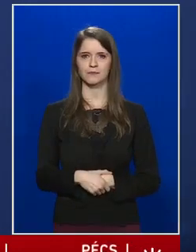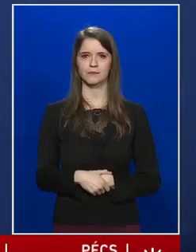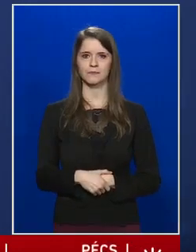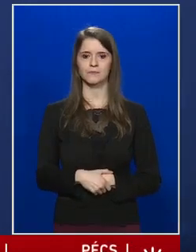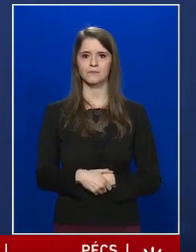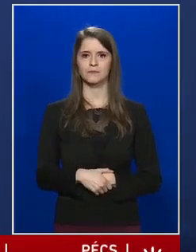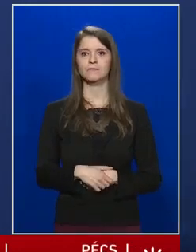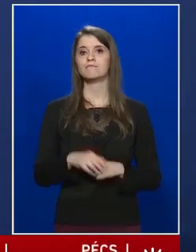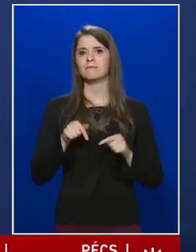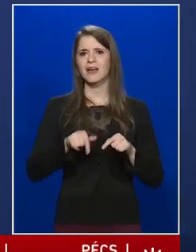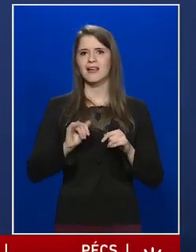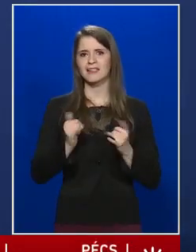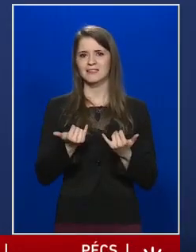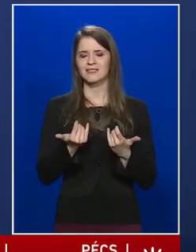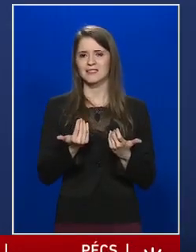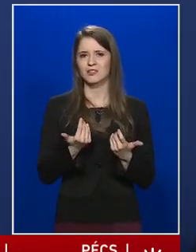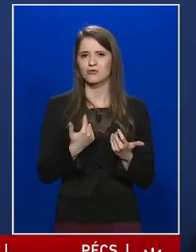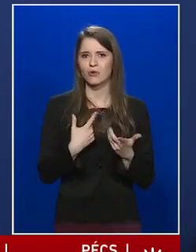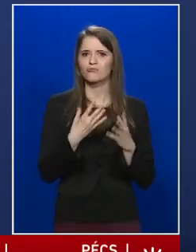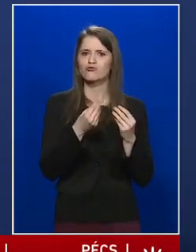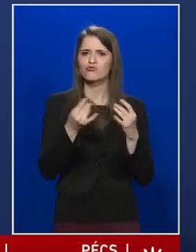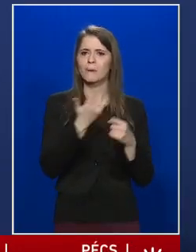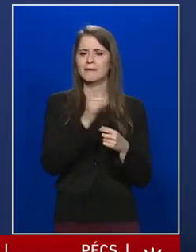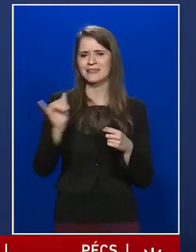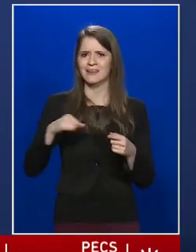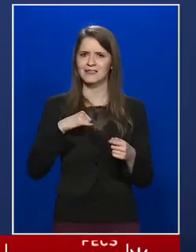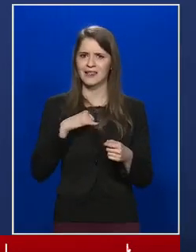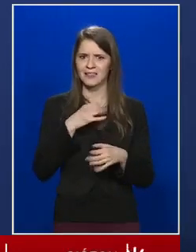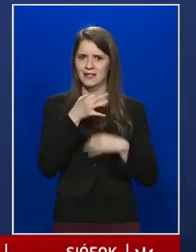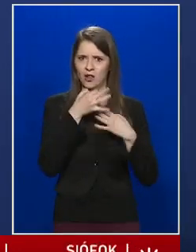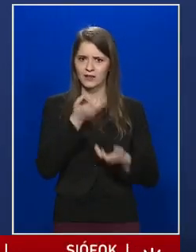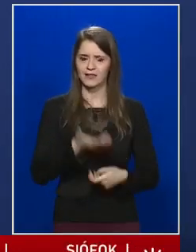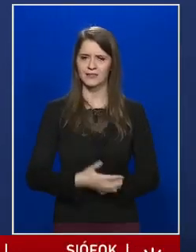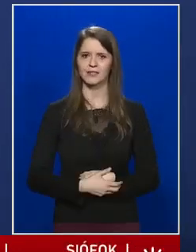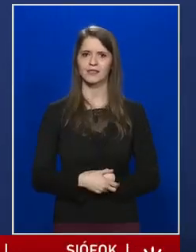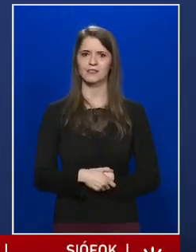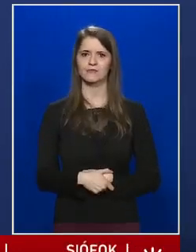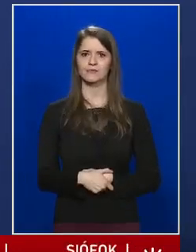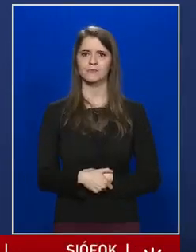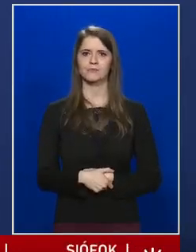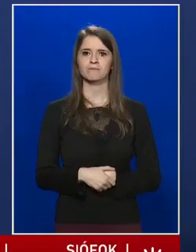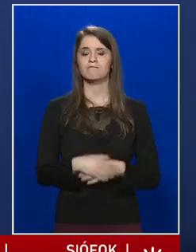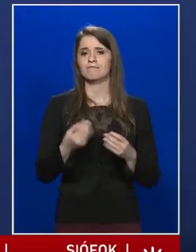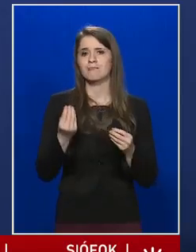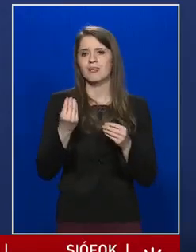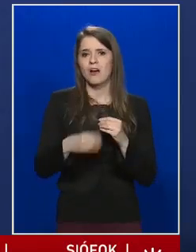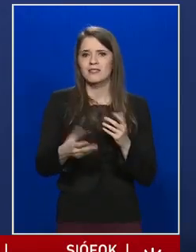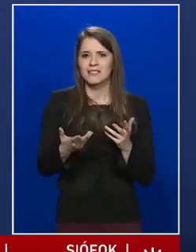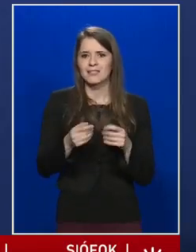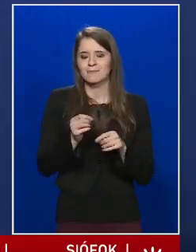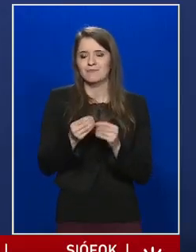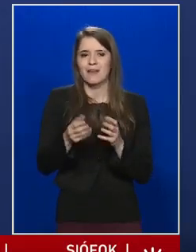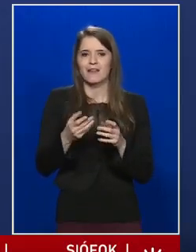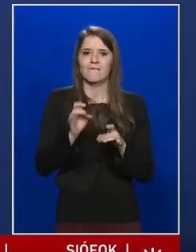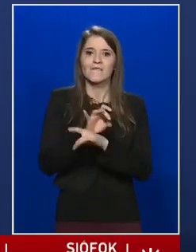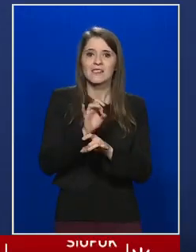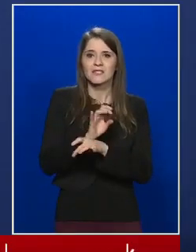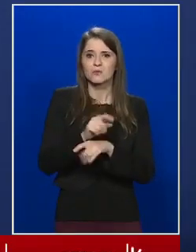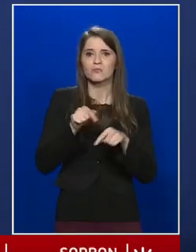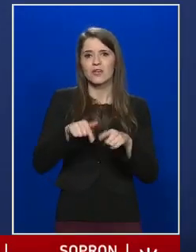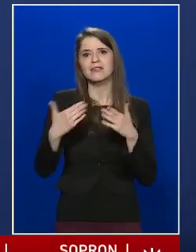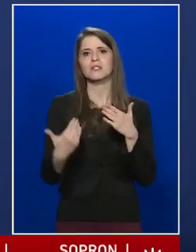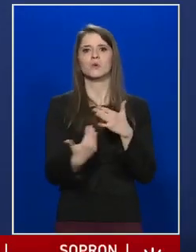Ez is egy sokakat foglalkoztató kérdés, éppen azért, mert a vírus egy új